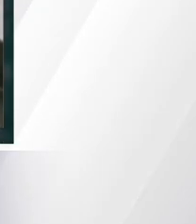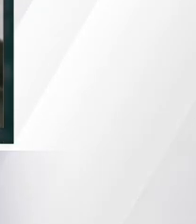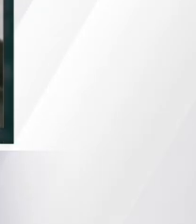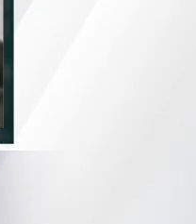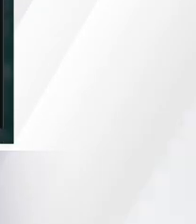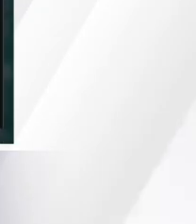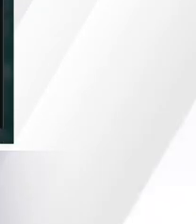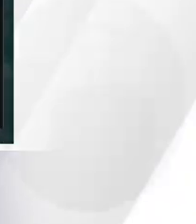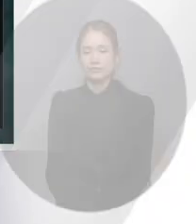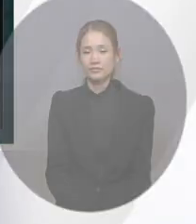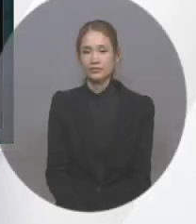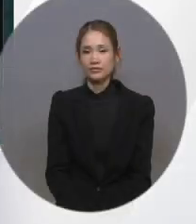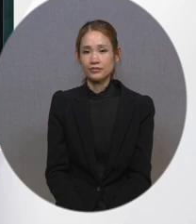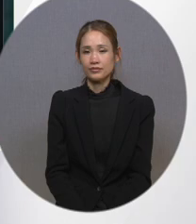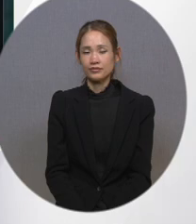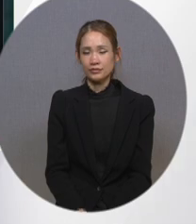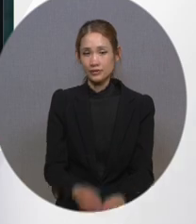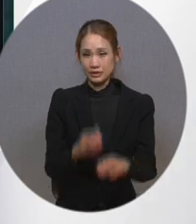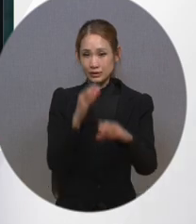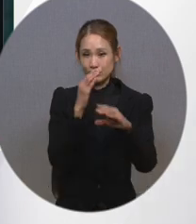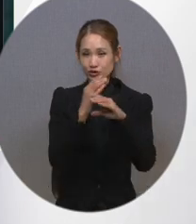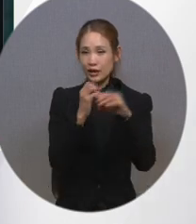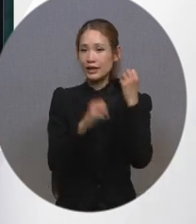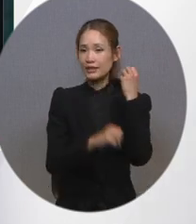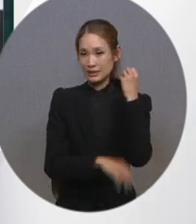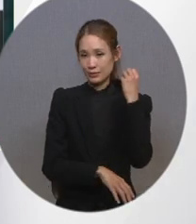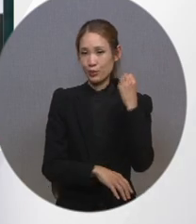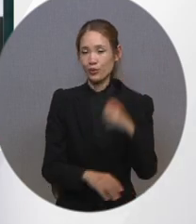기본 설정인 보통입니다. 보통입니다.